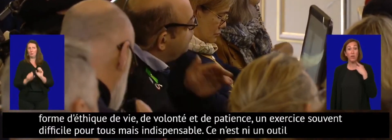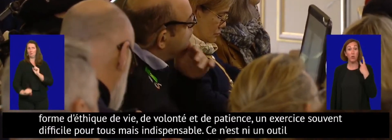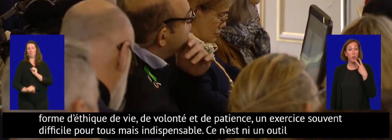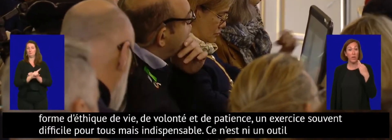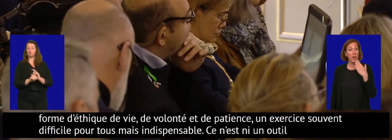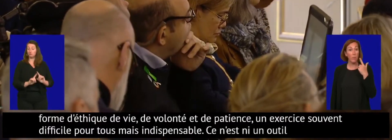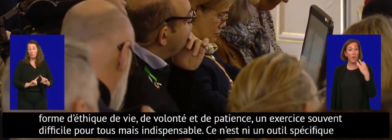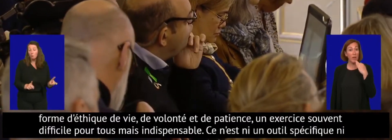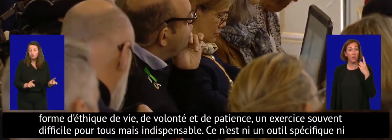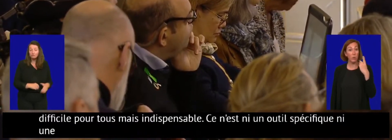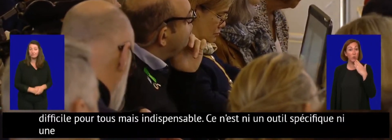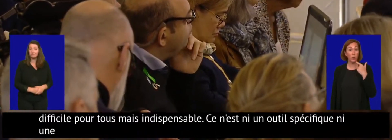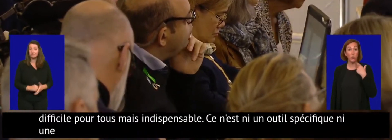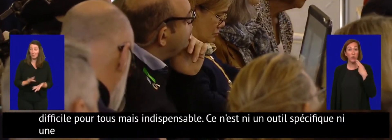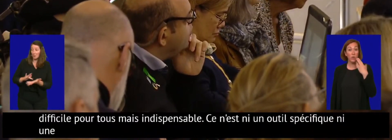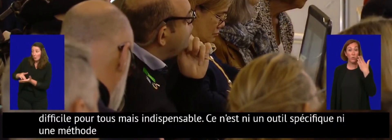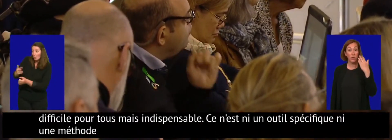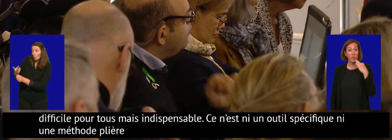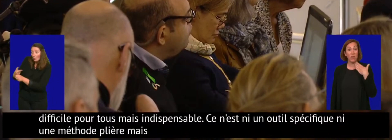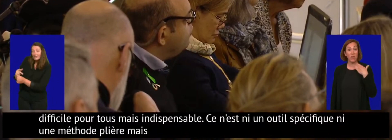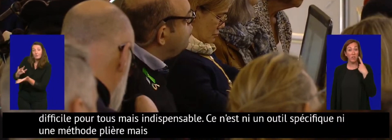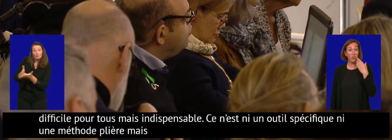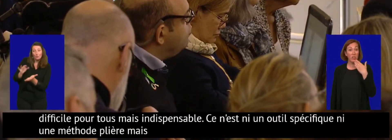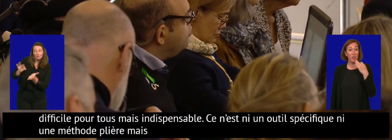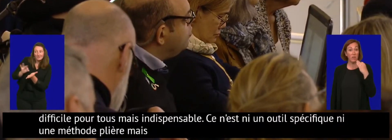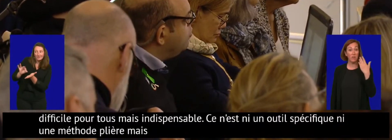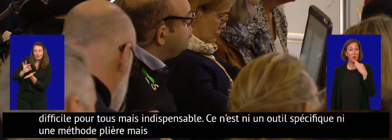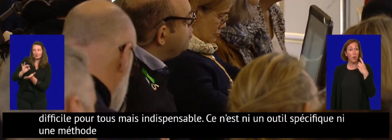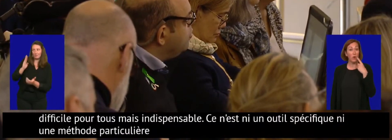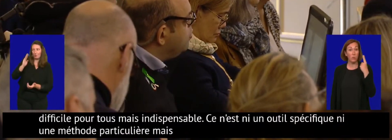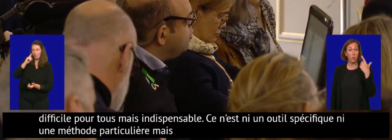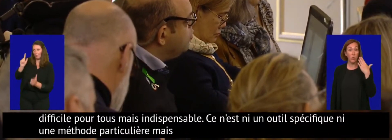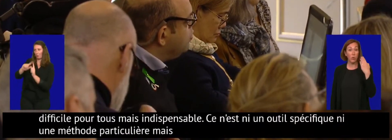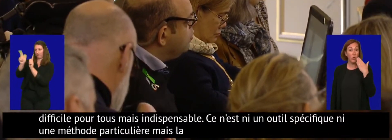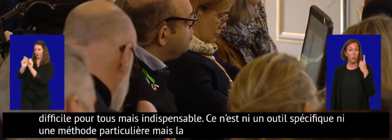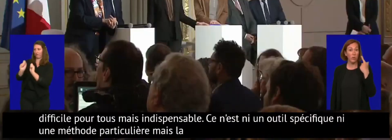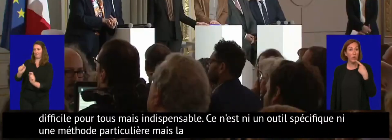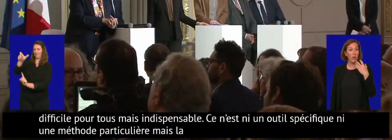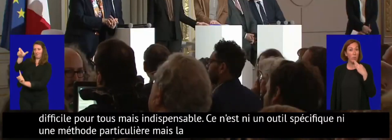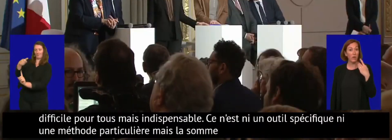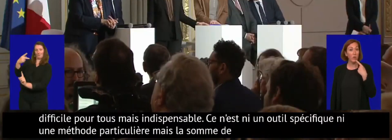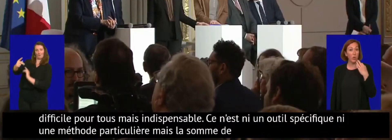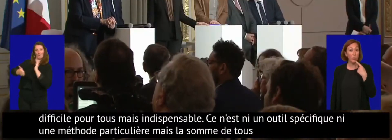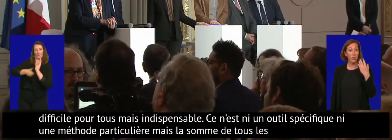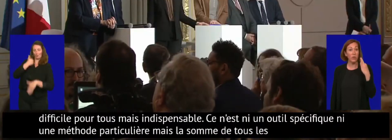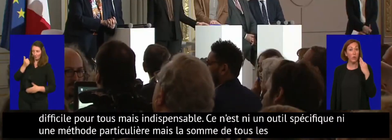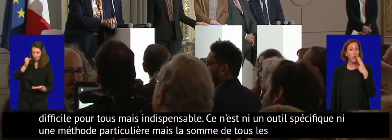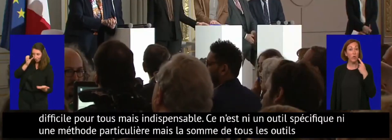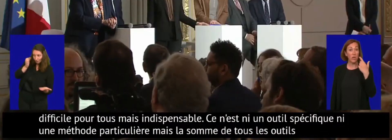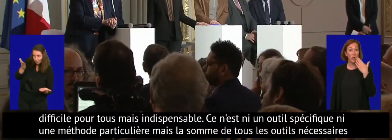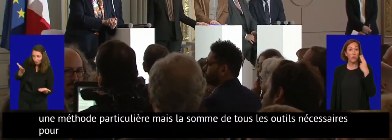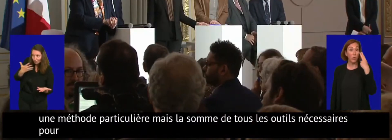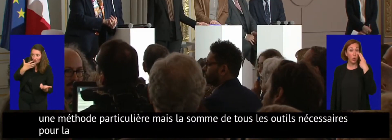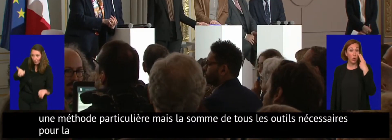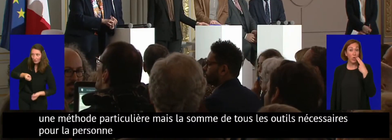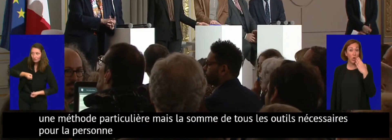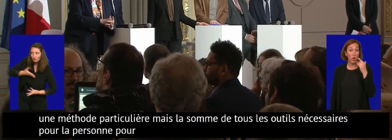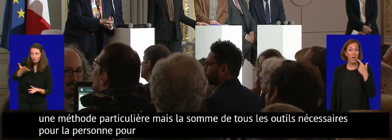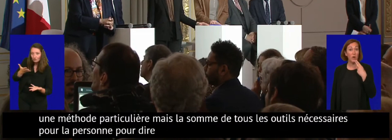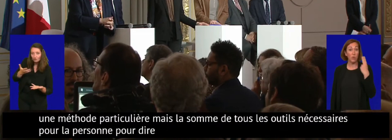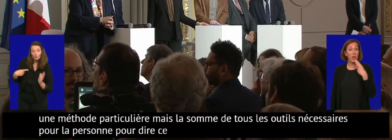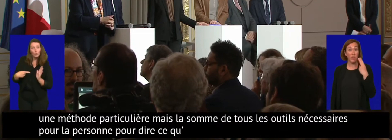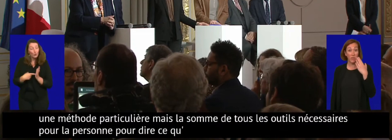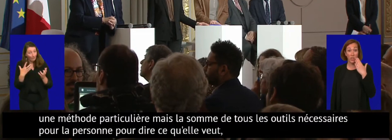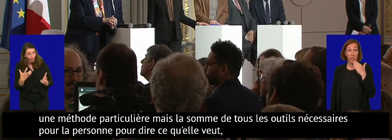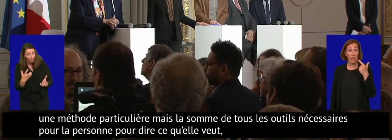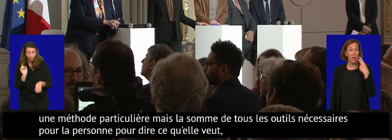mais la somme de tous les outils et stratégies nécessaires au respect de l'autonomie de la personne, pour dire ce qu'elle veut, quand elle veut, avec qui elle veut